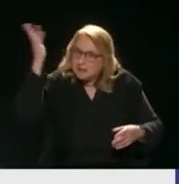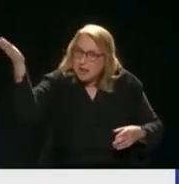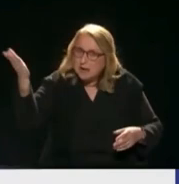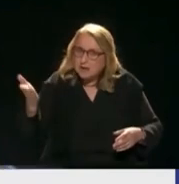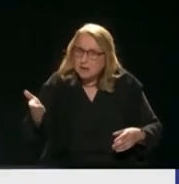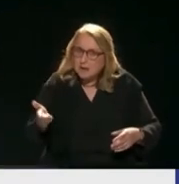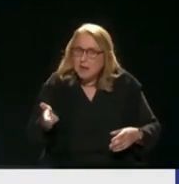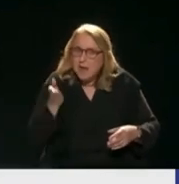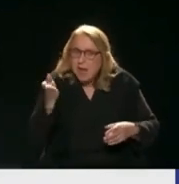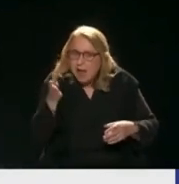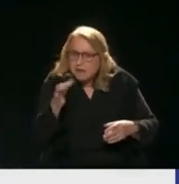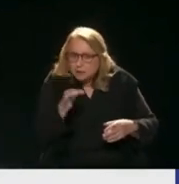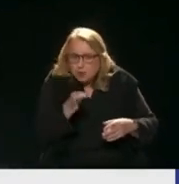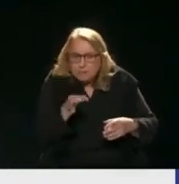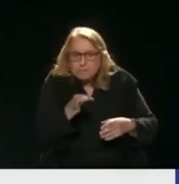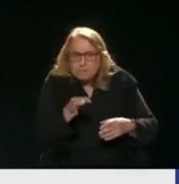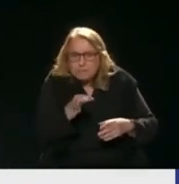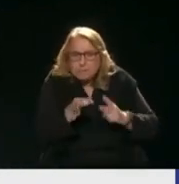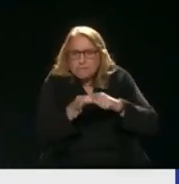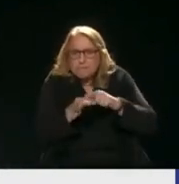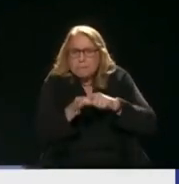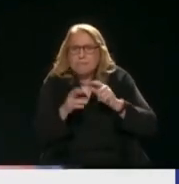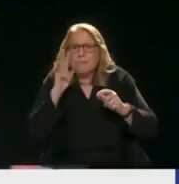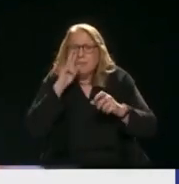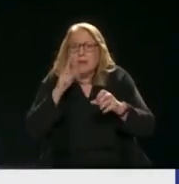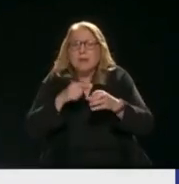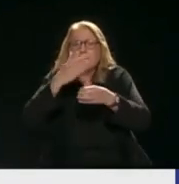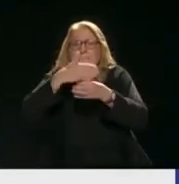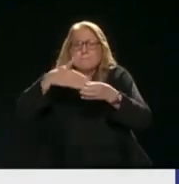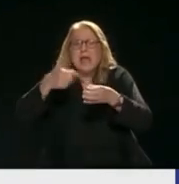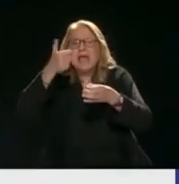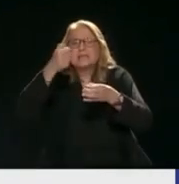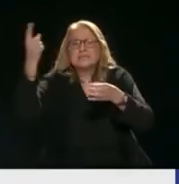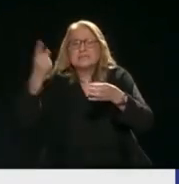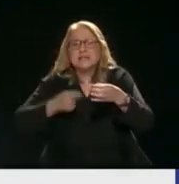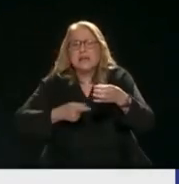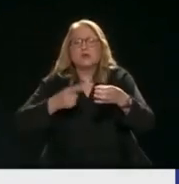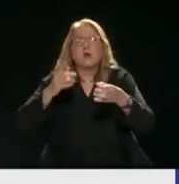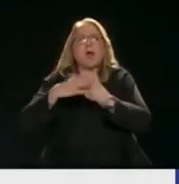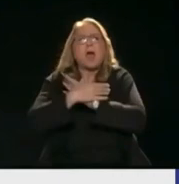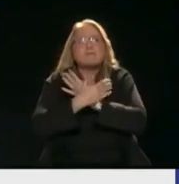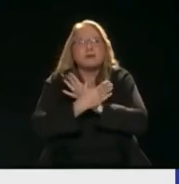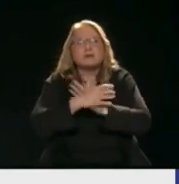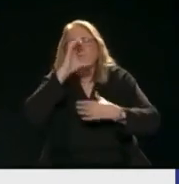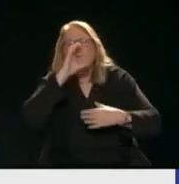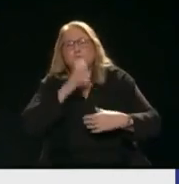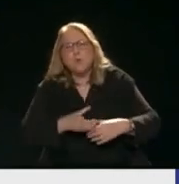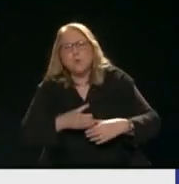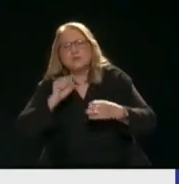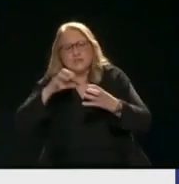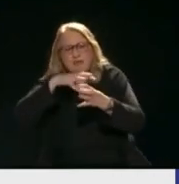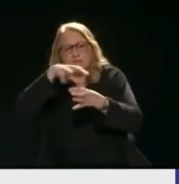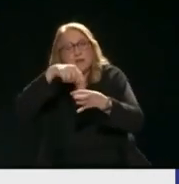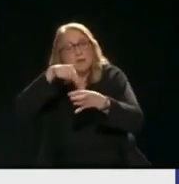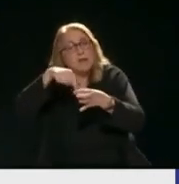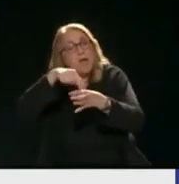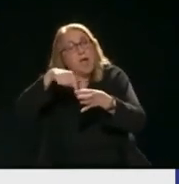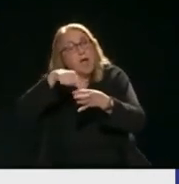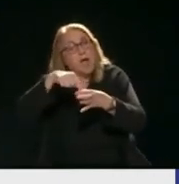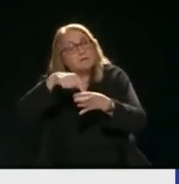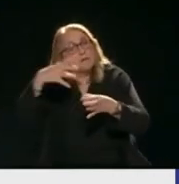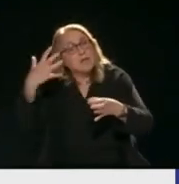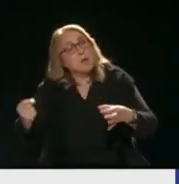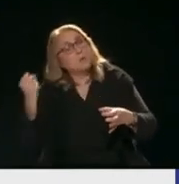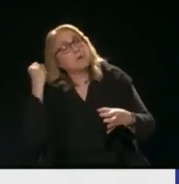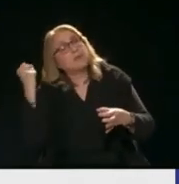μικρό που είναι σπασμένο Και είναι το 60% Αλβανί Βούργαροι, σλάβοι Ένα συνοθήλωμα να έχει τη δύναμη να σου πάρει